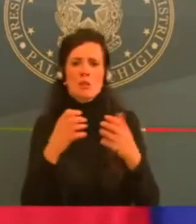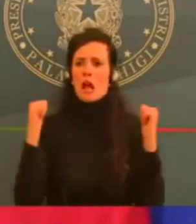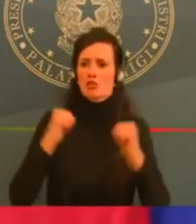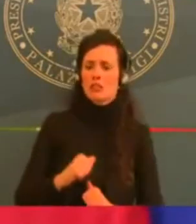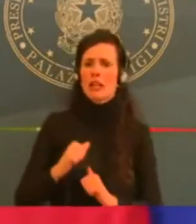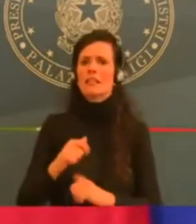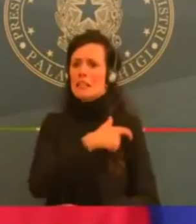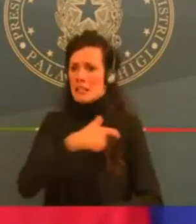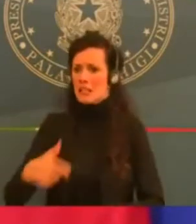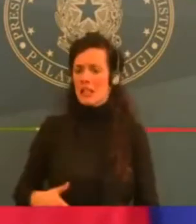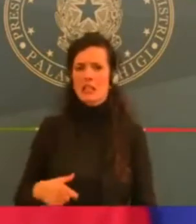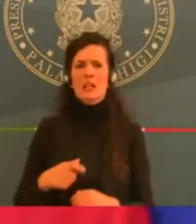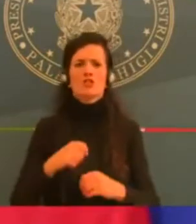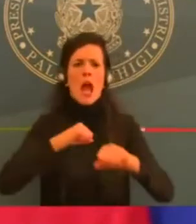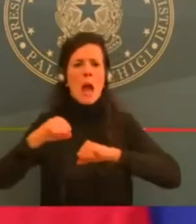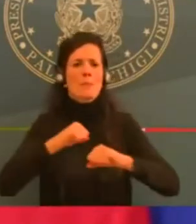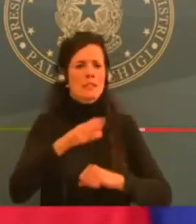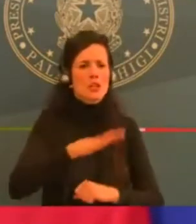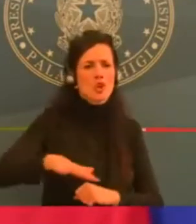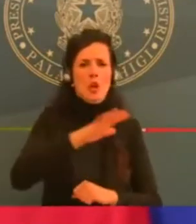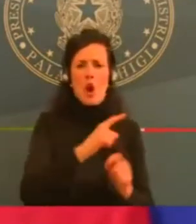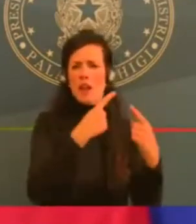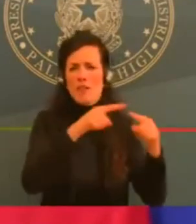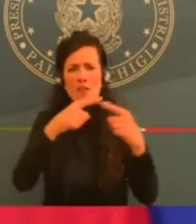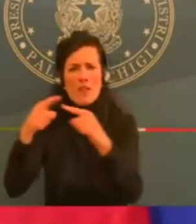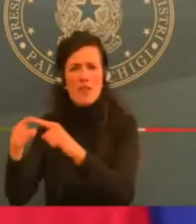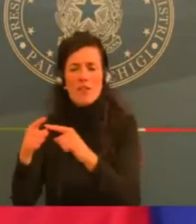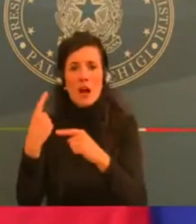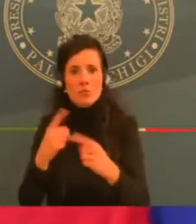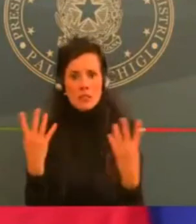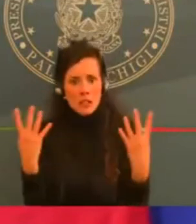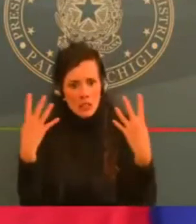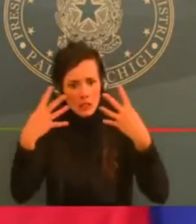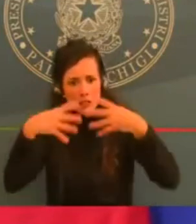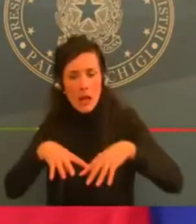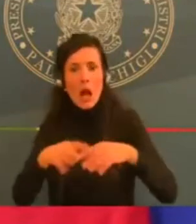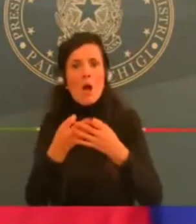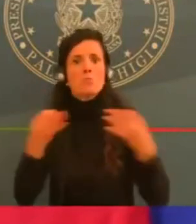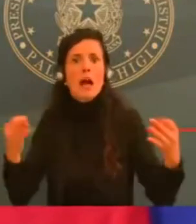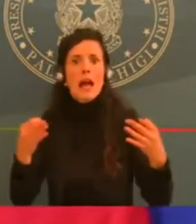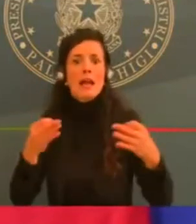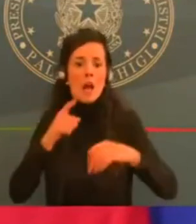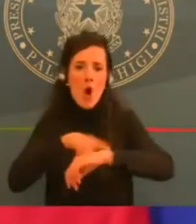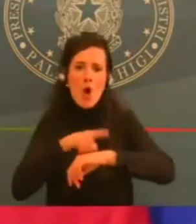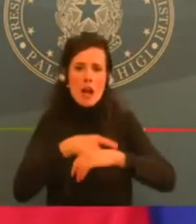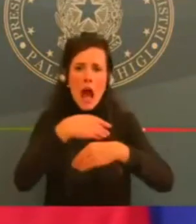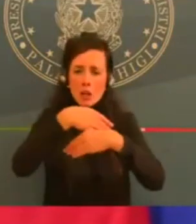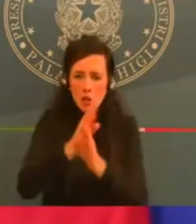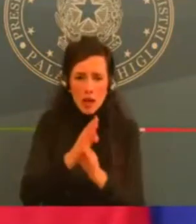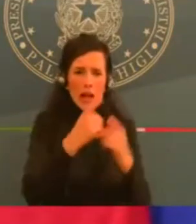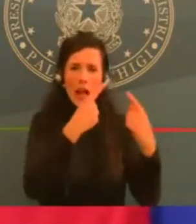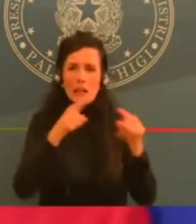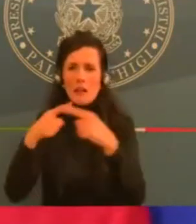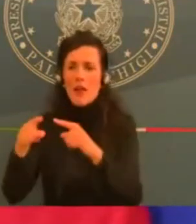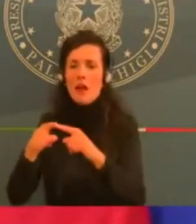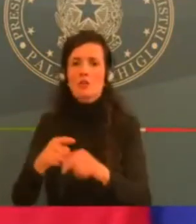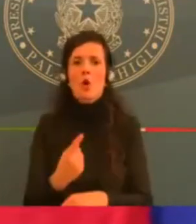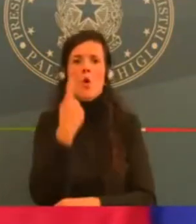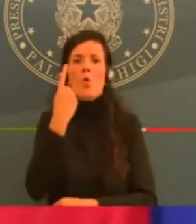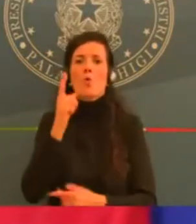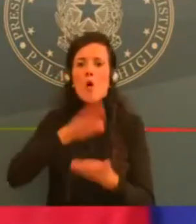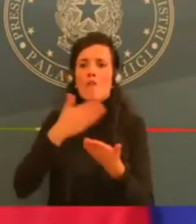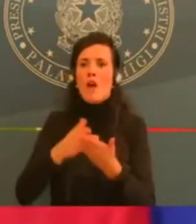abbiamo constatato che è pressoché impossibile. Ecco perché adesso stiamo cercando di farlo a livello territoriale, con la piena